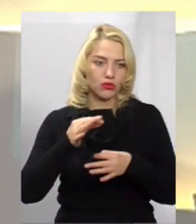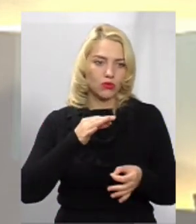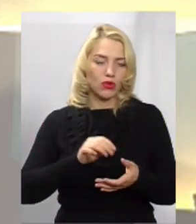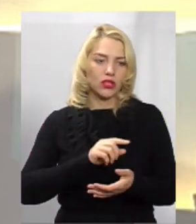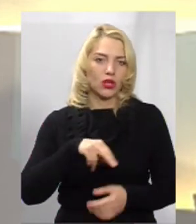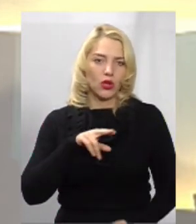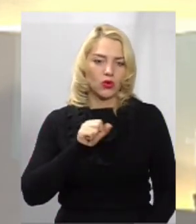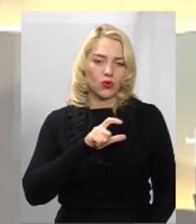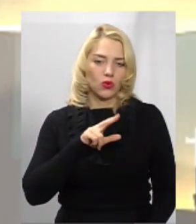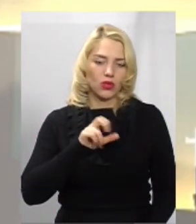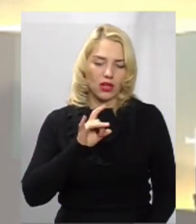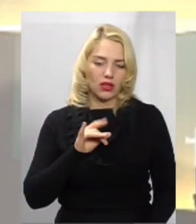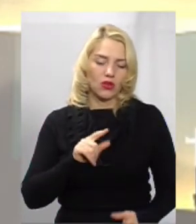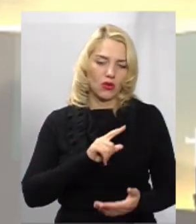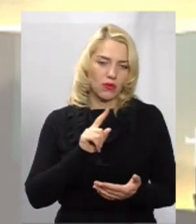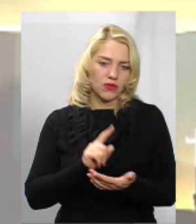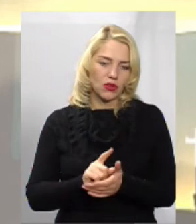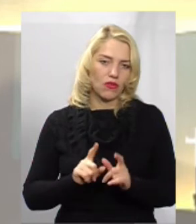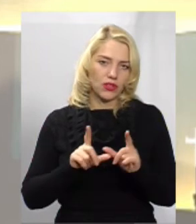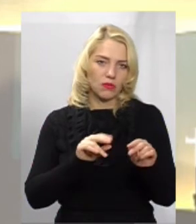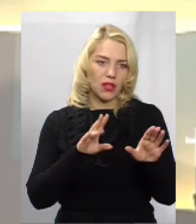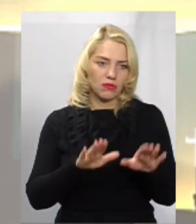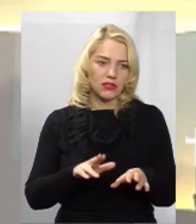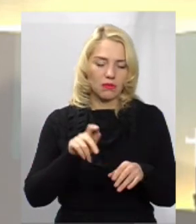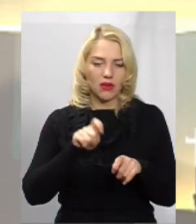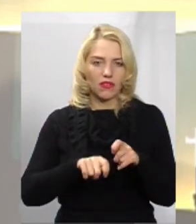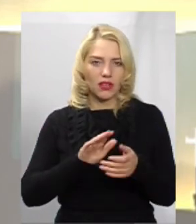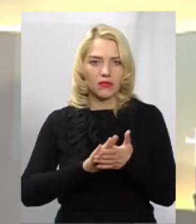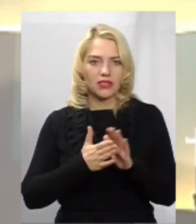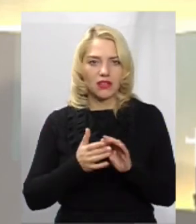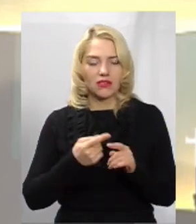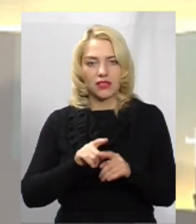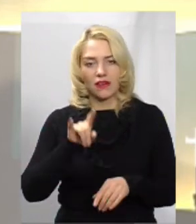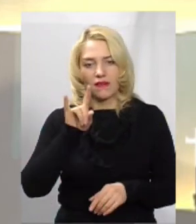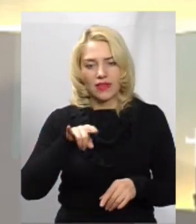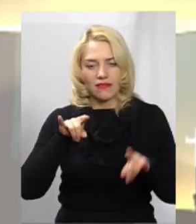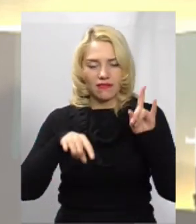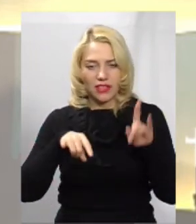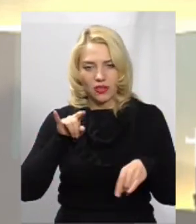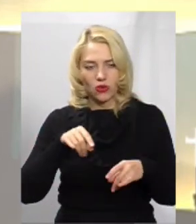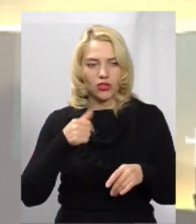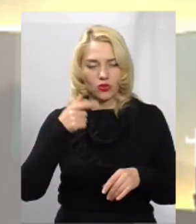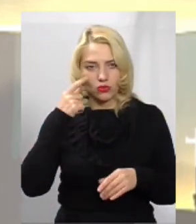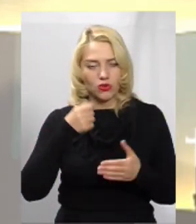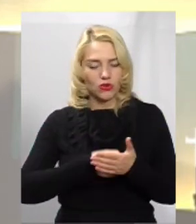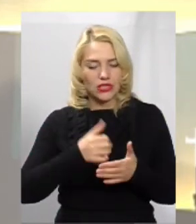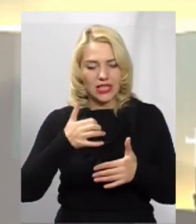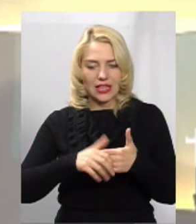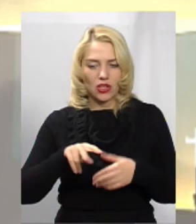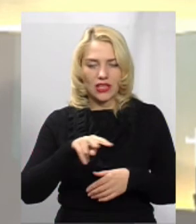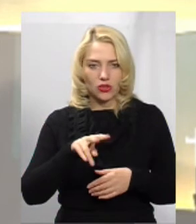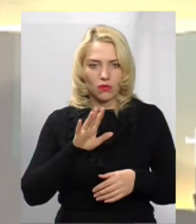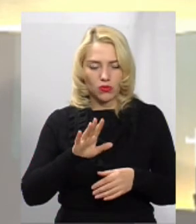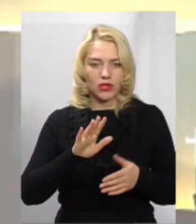розмову з Дударем. Можливо, вийдемо на місце, перевіримо стан тих вікон і, думаю, до середини листопада вони будуть